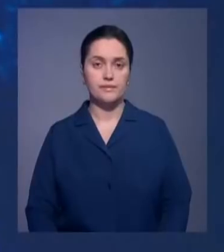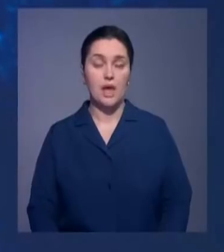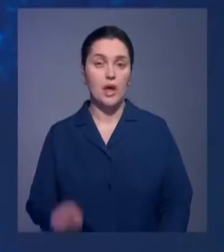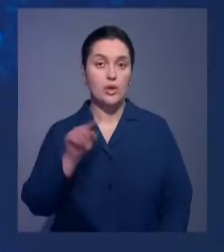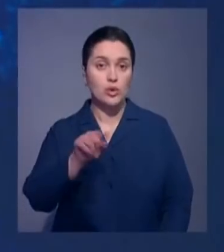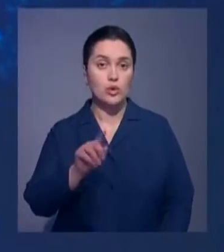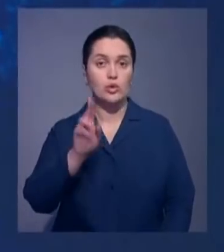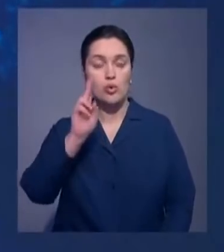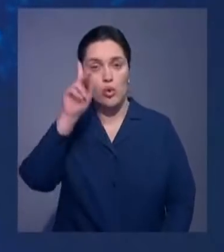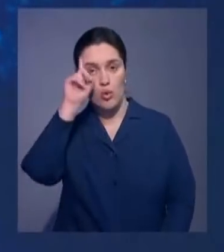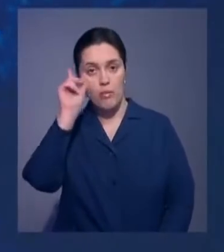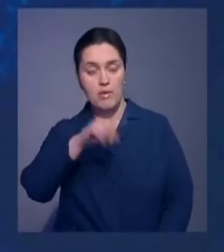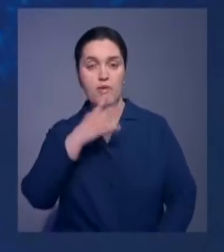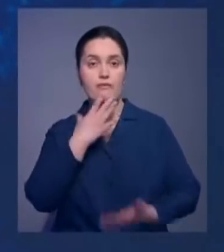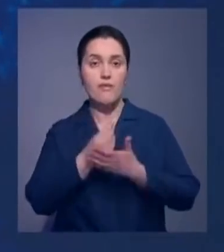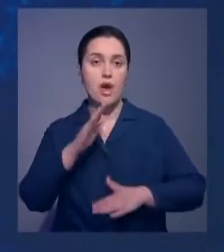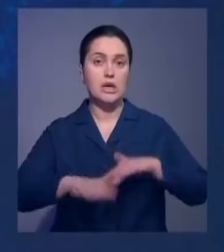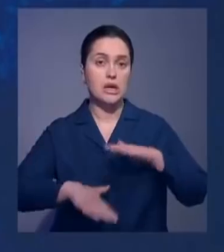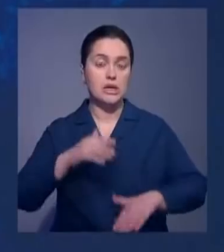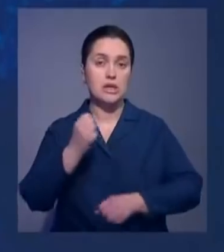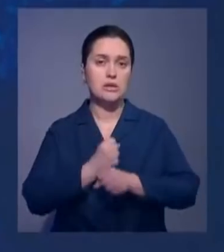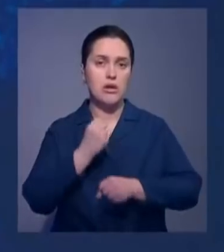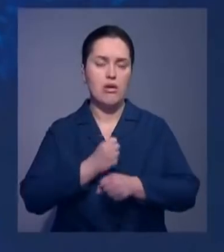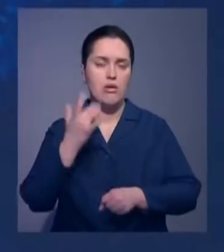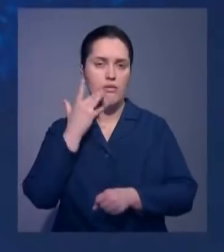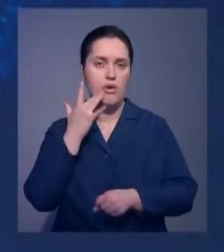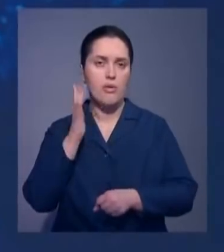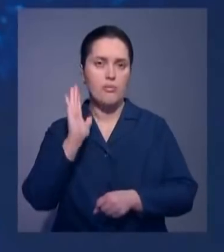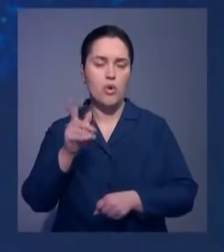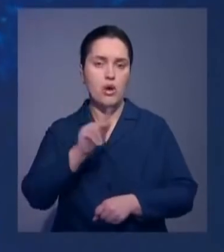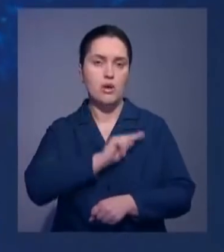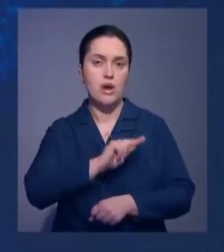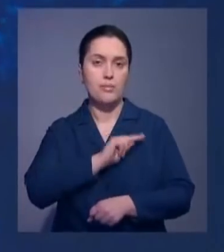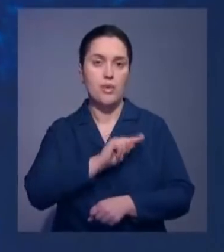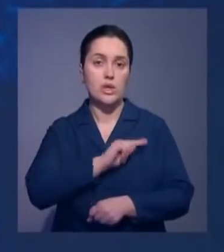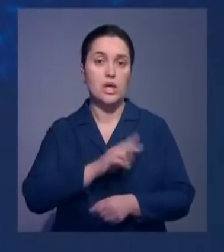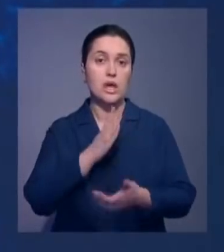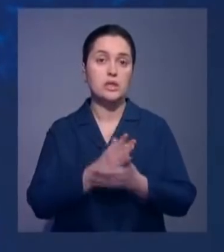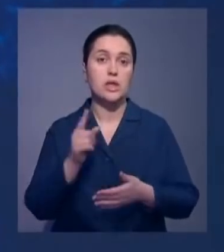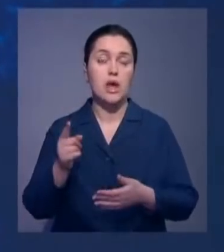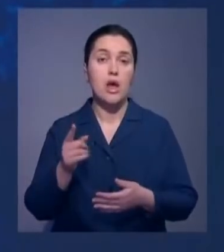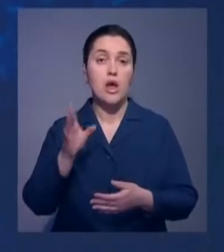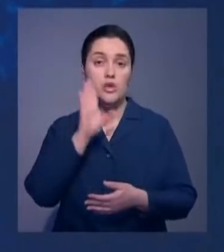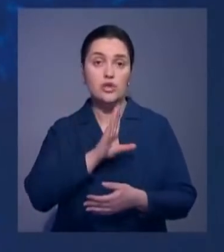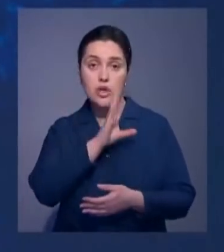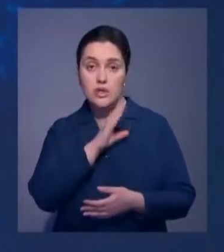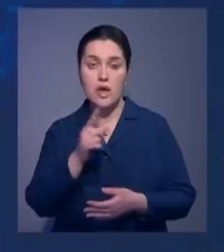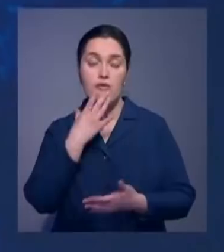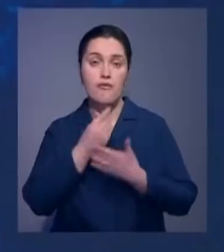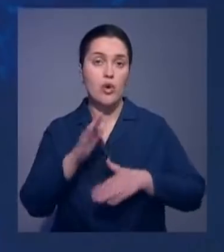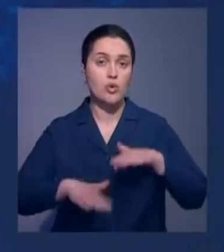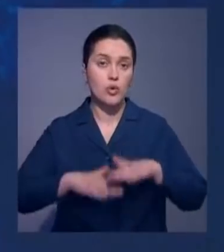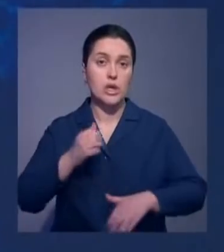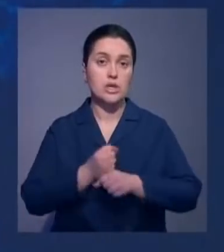Тот, кто умеет мастерить, никогда не останется без дела, считает алматинская рукодельница Гульмира Уалихан. В один миг она изменила свою жизнь. Когда